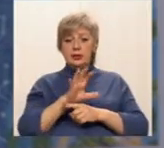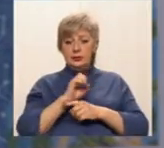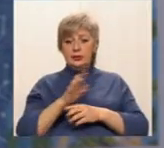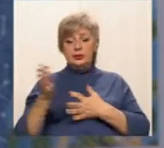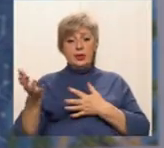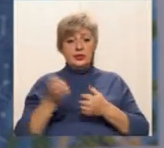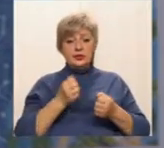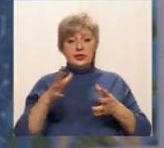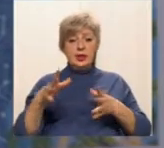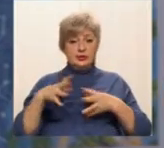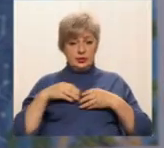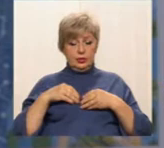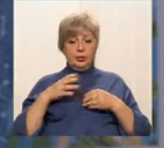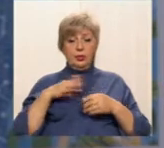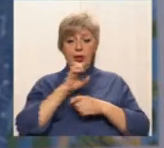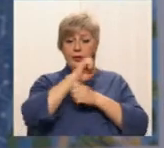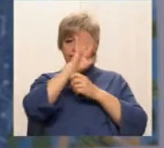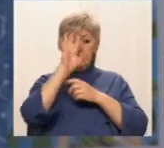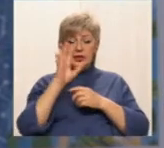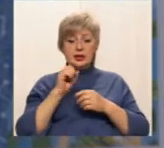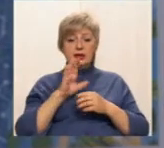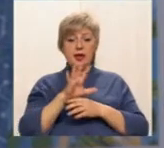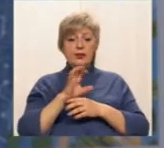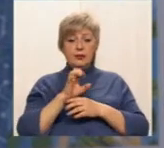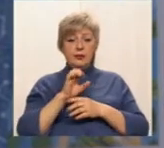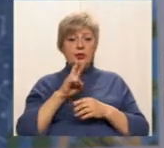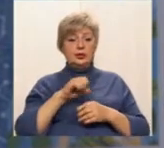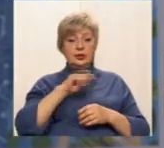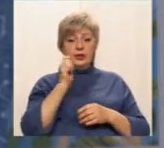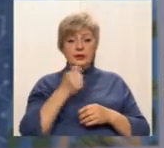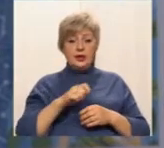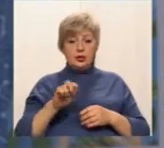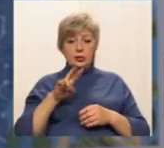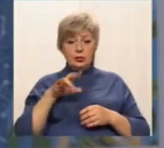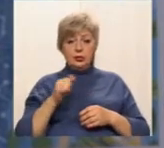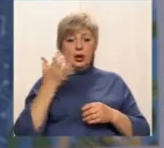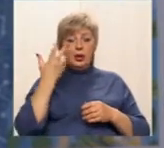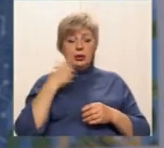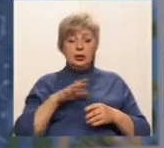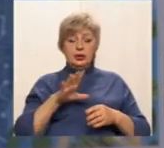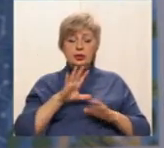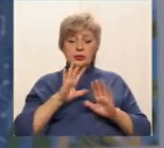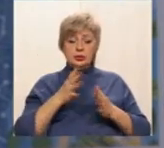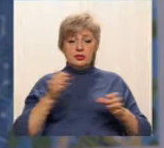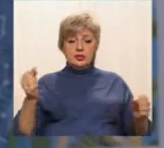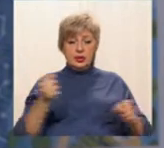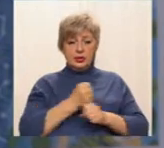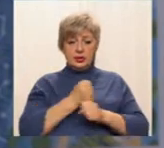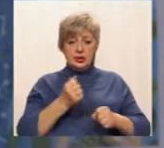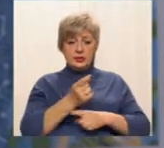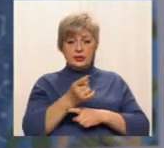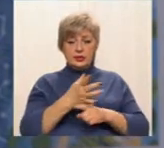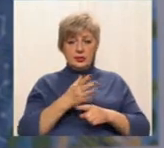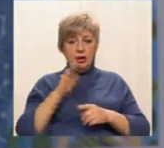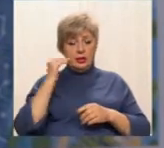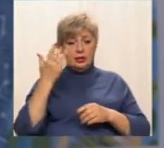собою весільне фото на війну. І коли відбувся розрив снаряду, то його